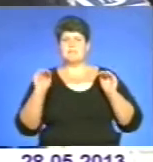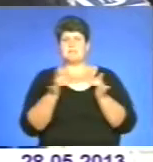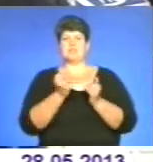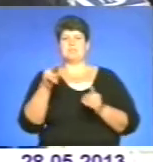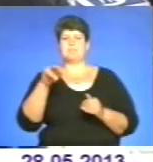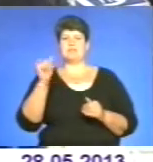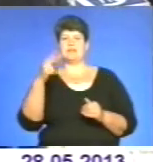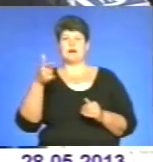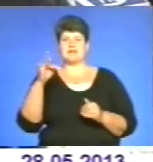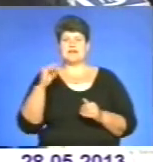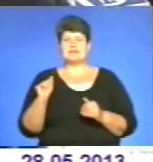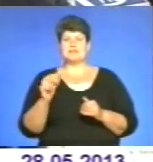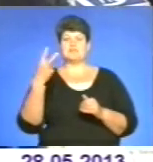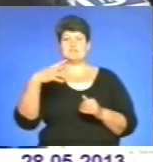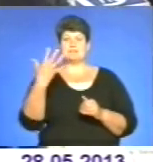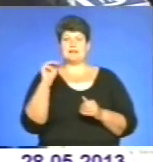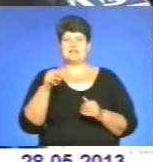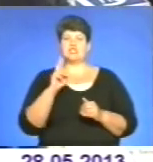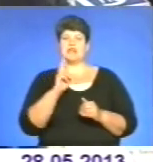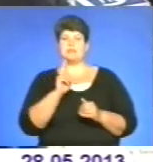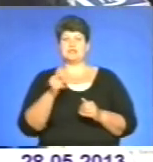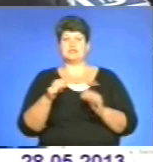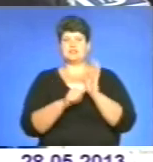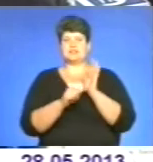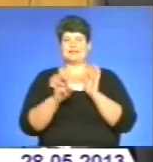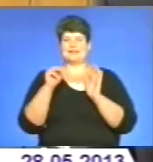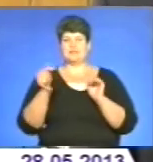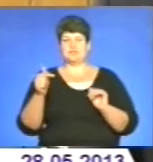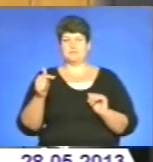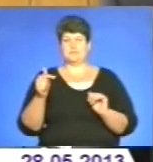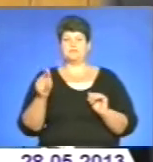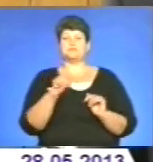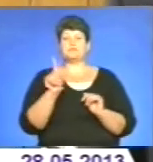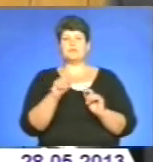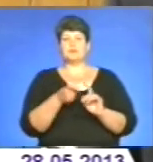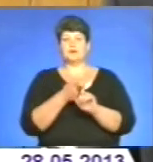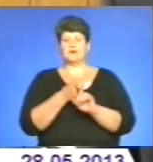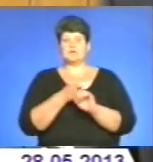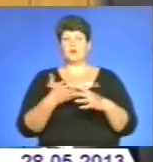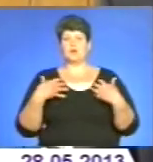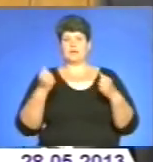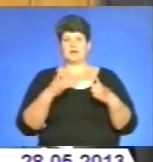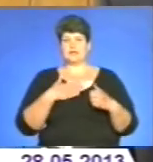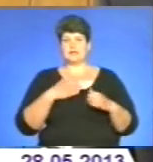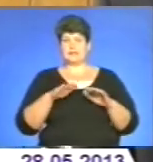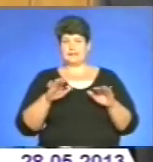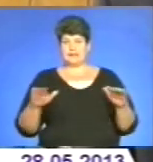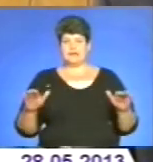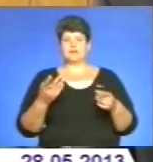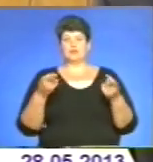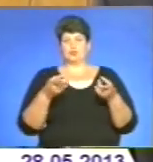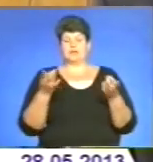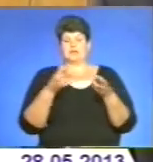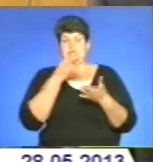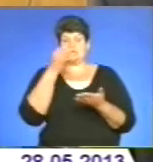Гаєцький – 25 тисяч, Кременецький – 60 тисяч гривень. Що стосується оздоровлення наших дітей, треба сказати, що тут,